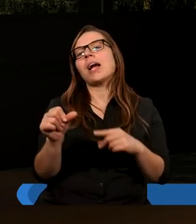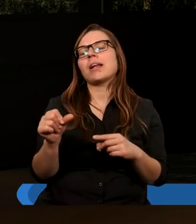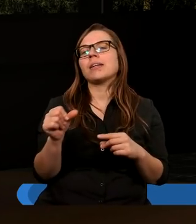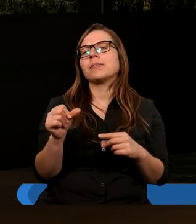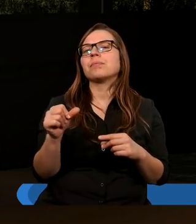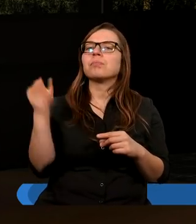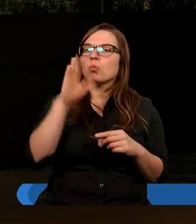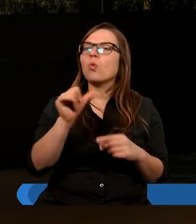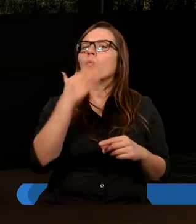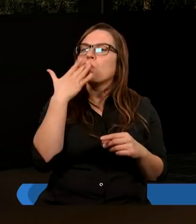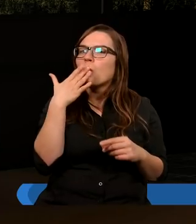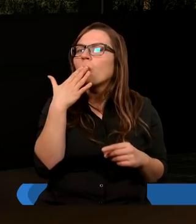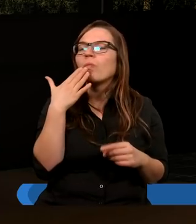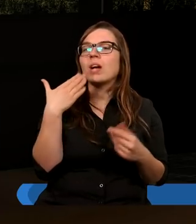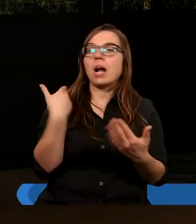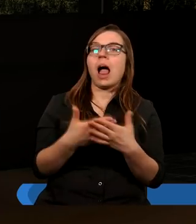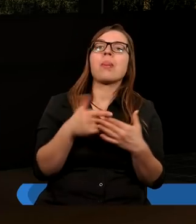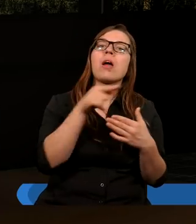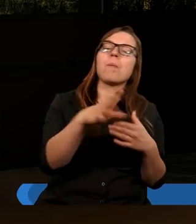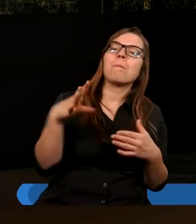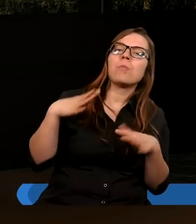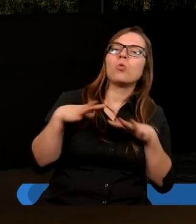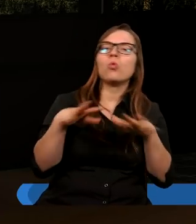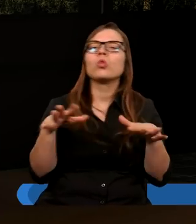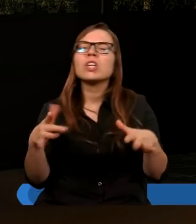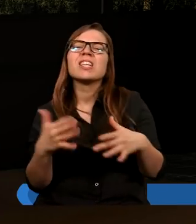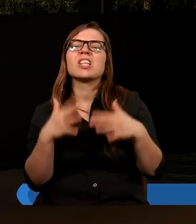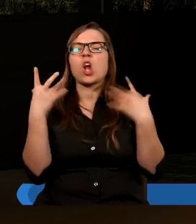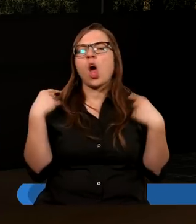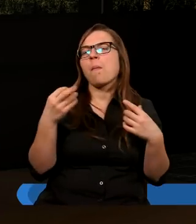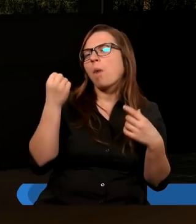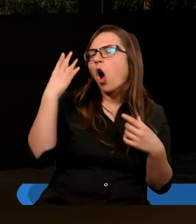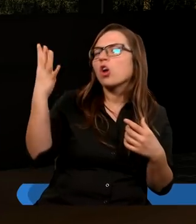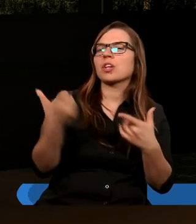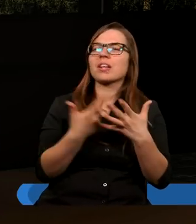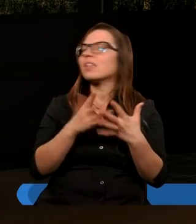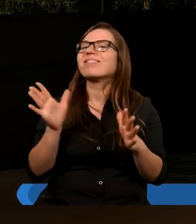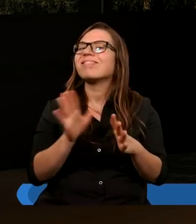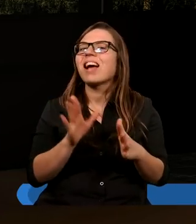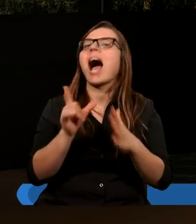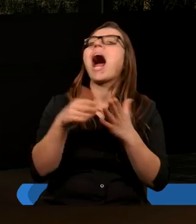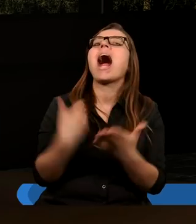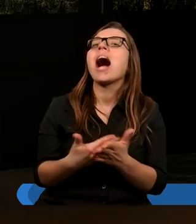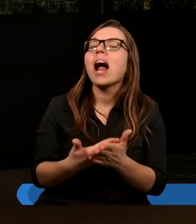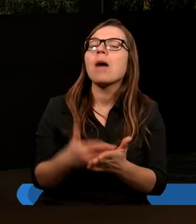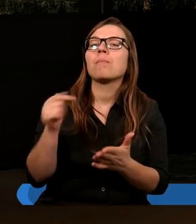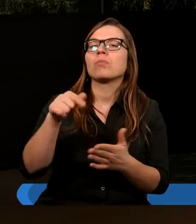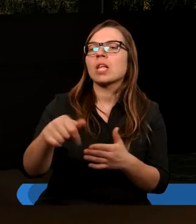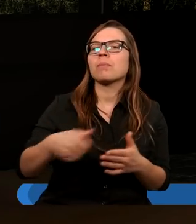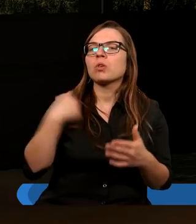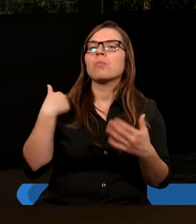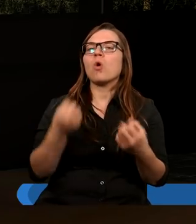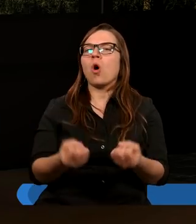Bóg sam mówi, że nie dlatego, że byliście liczniejsi, że byliście mądrzejsi, tylko dlatego, aby tam było